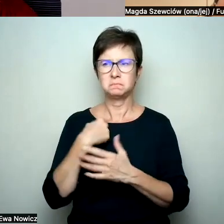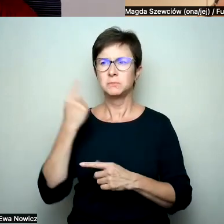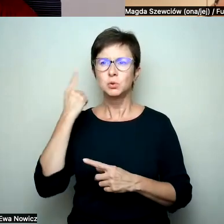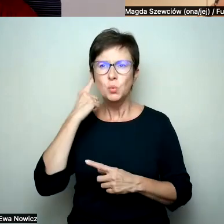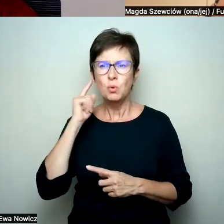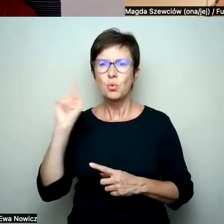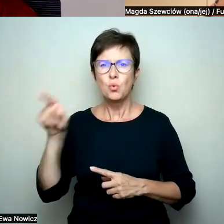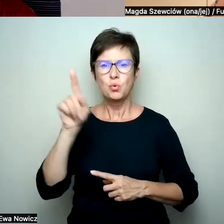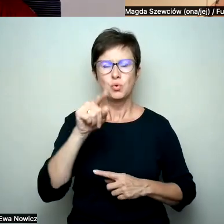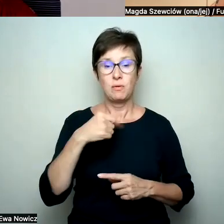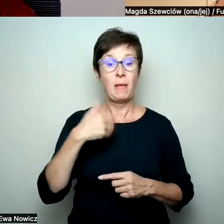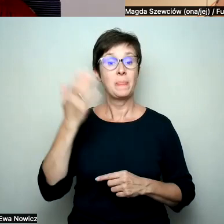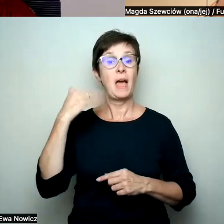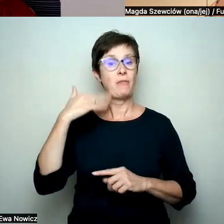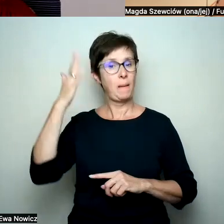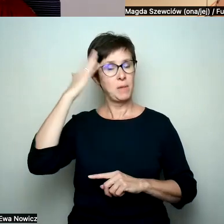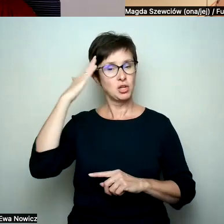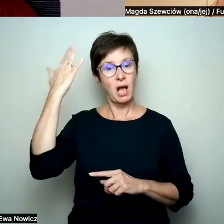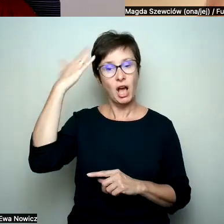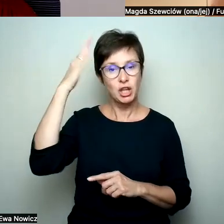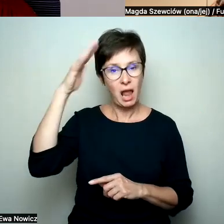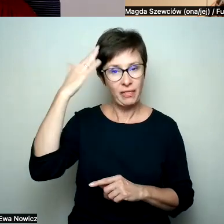z Polski, bo jeszcze wtedy mieszkałam w Irlandii,